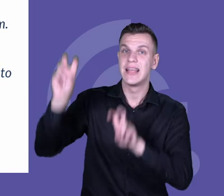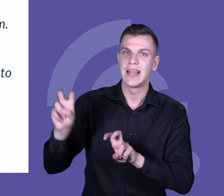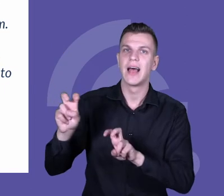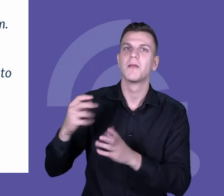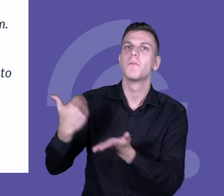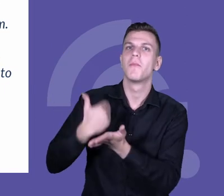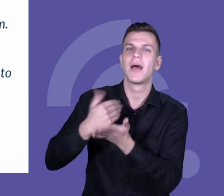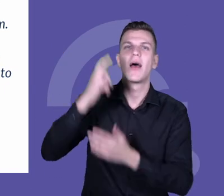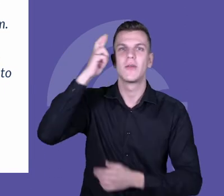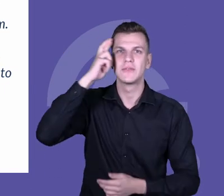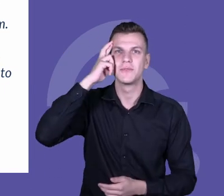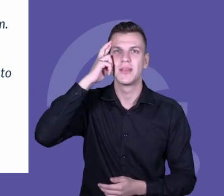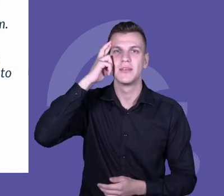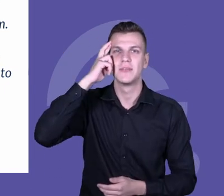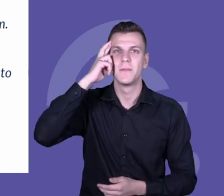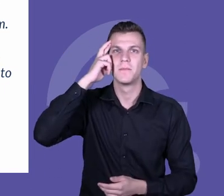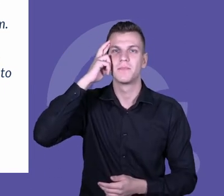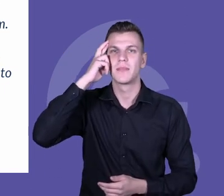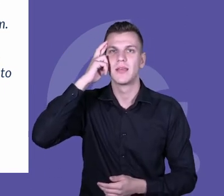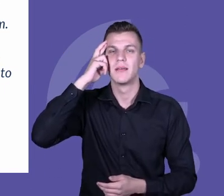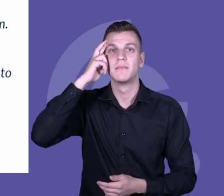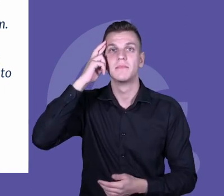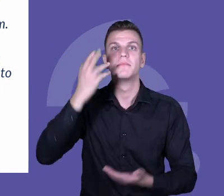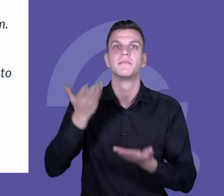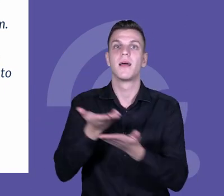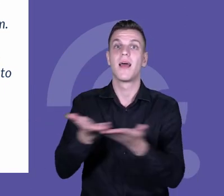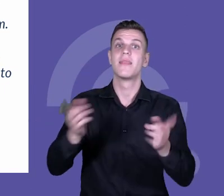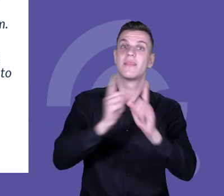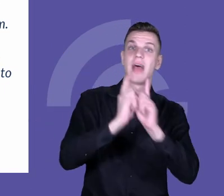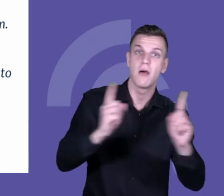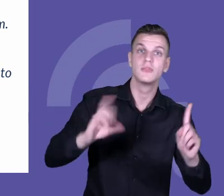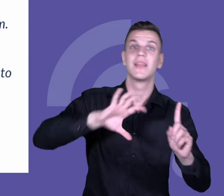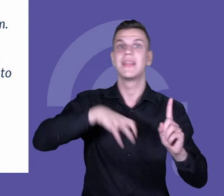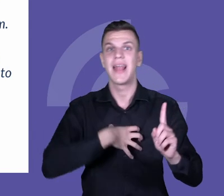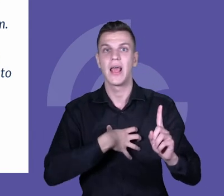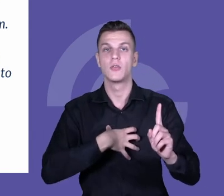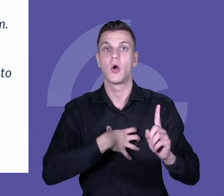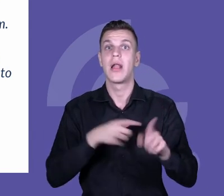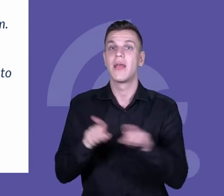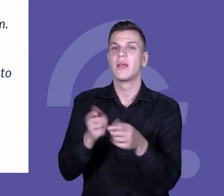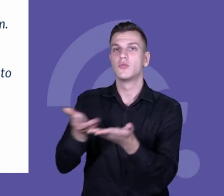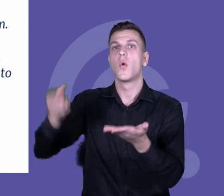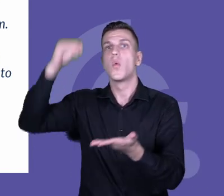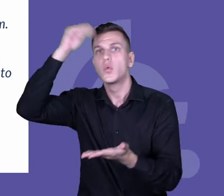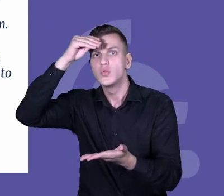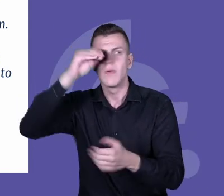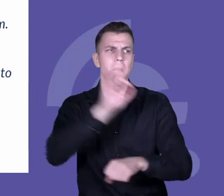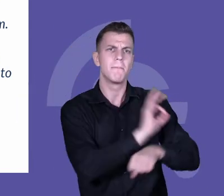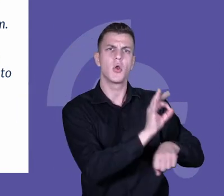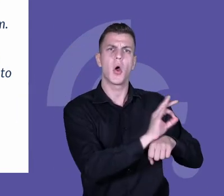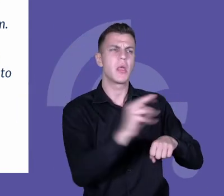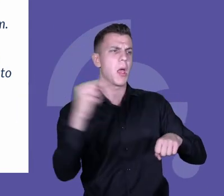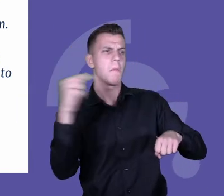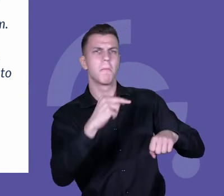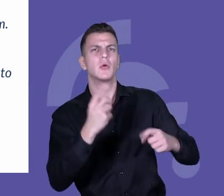jak wygląda myślenie i ocena tego projektu przez nauczycieli, dyrektorów i przez samych uczniów, co jest z mojej perspektywy by było akurat